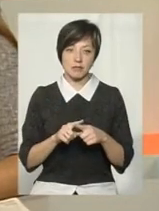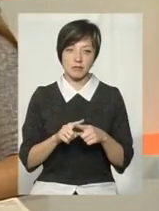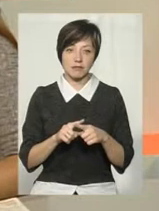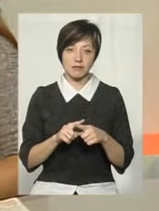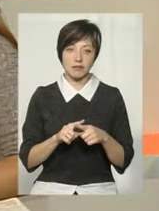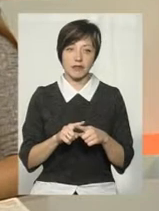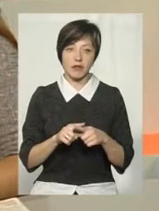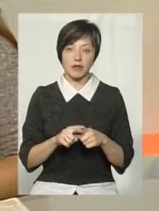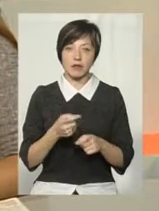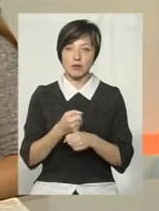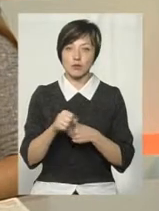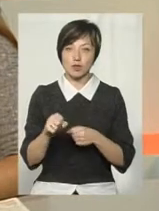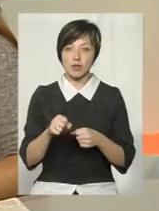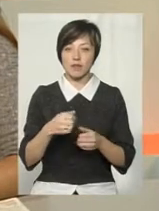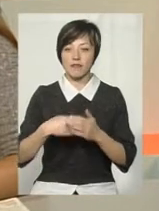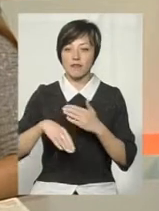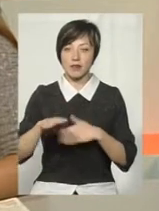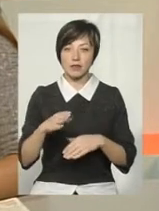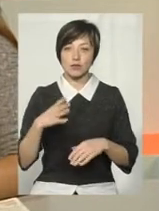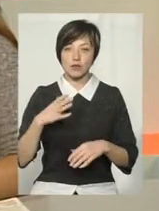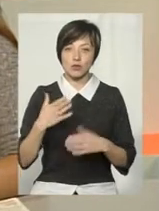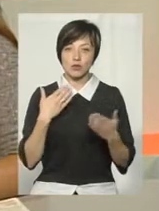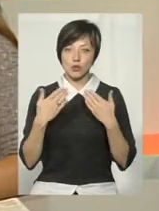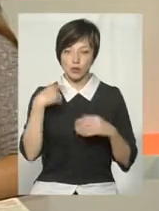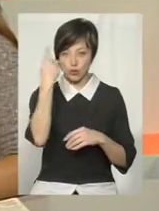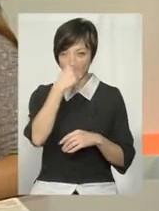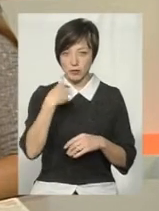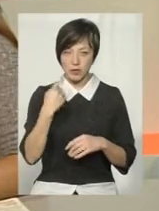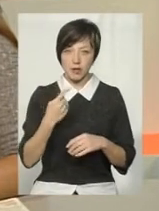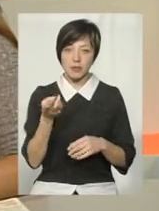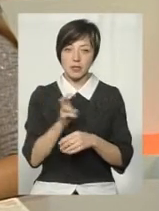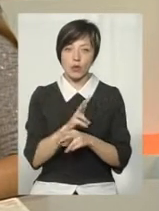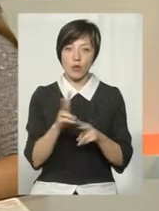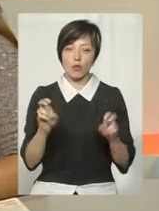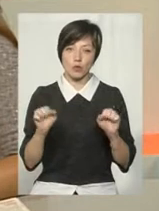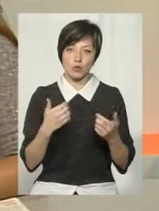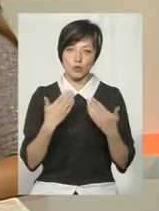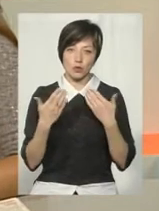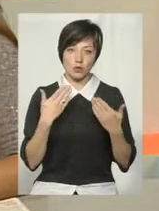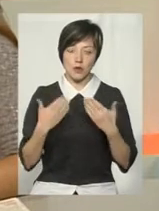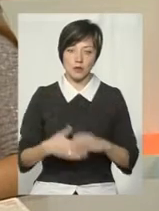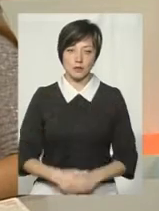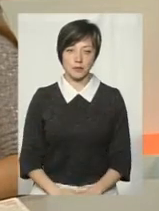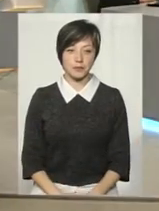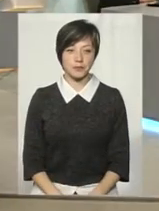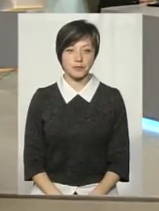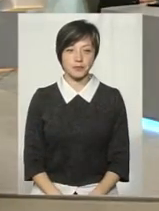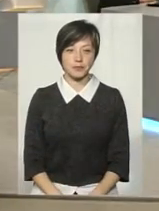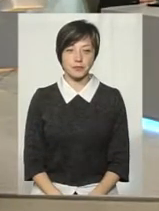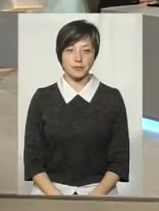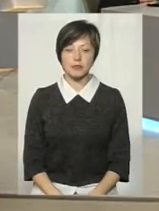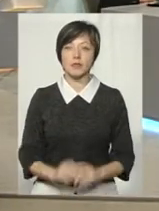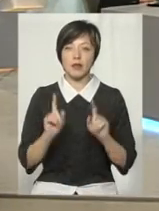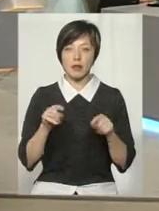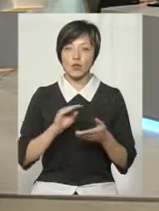змусити вийти, тільки якщо це стосується його самого. Тому прийшли ті, кого це може стосувати? Ну, найбільше журналістів ми